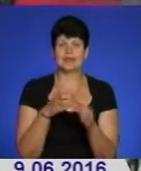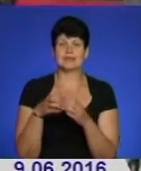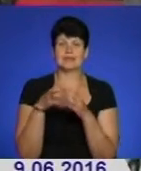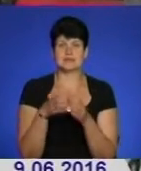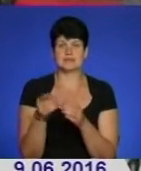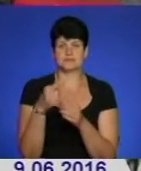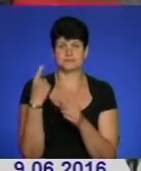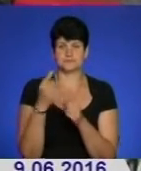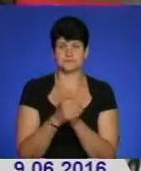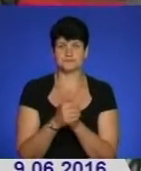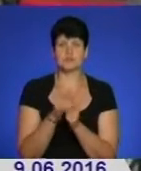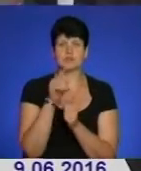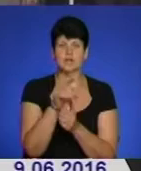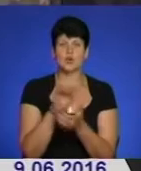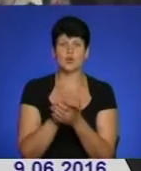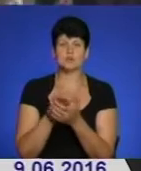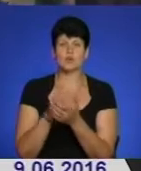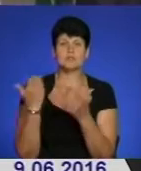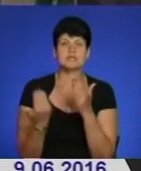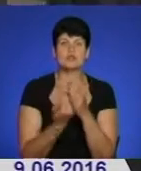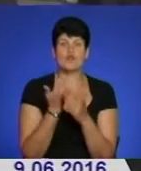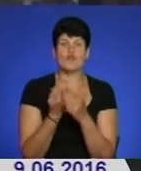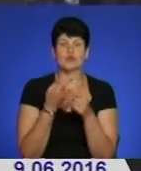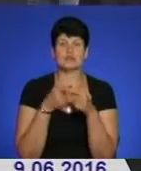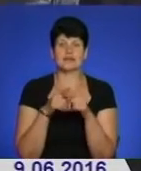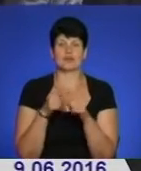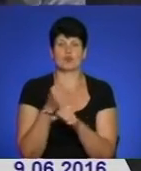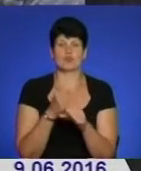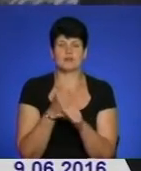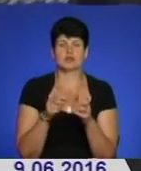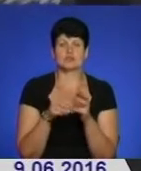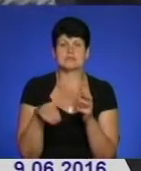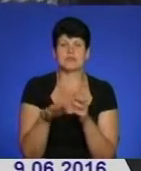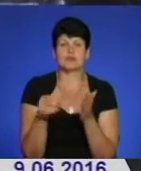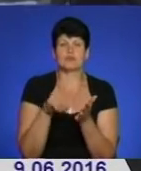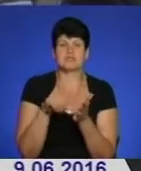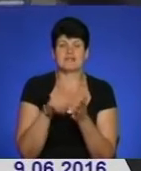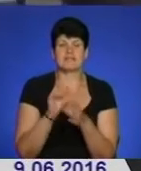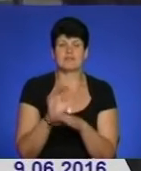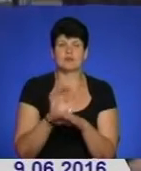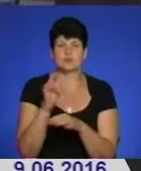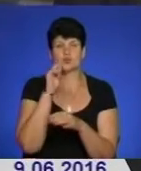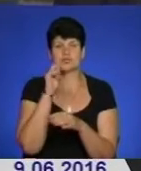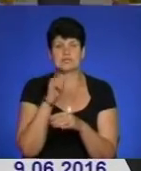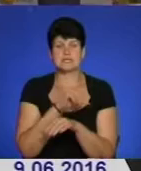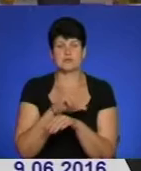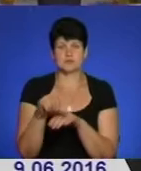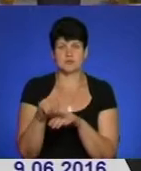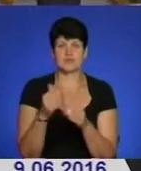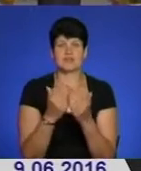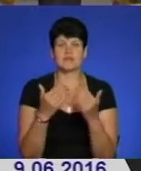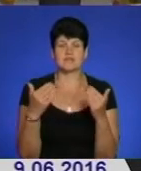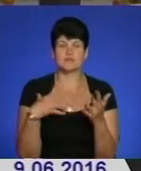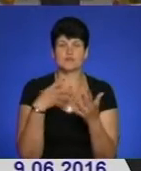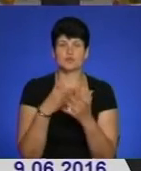аграрних підприємств. Вони ознайомилися з новою технікою для обробітку землі, яку представили виробники з України та зарубіжжя. На виставці